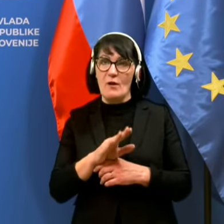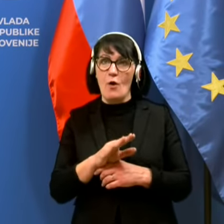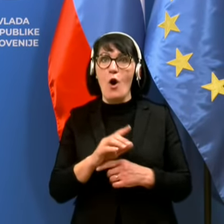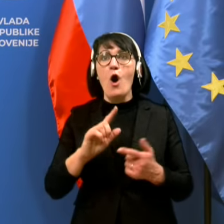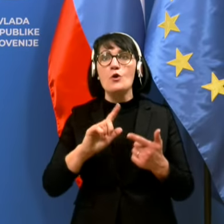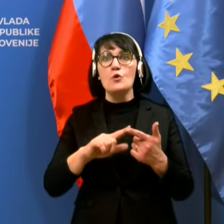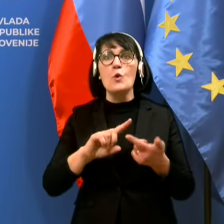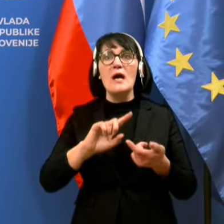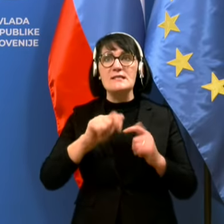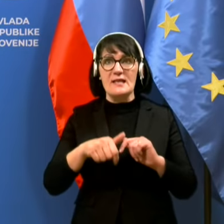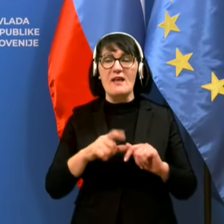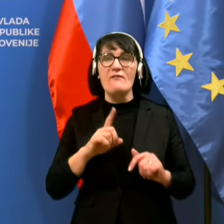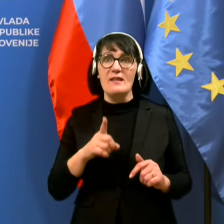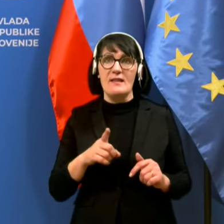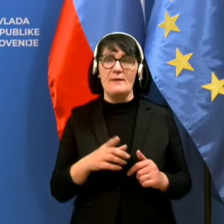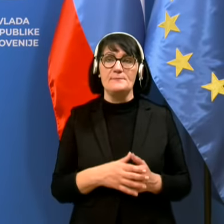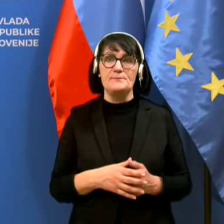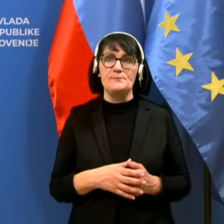je pa ta,